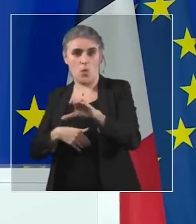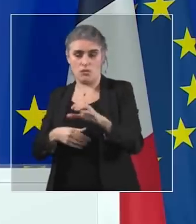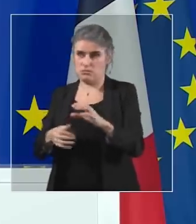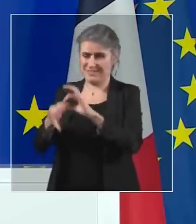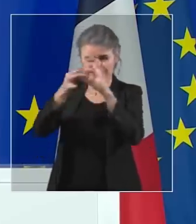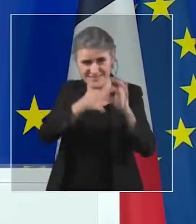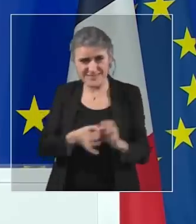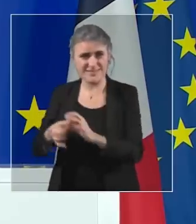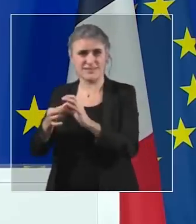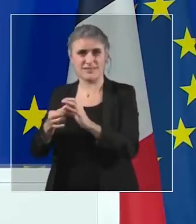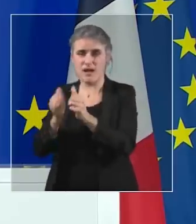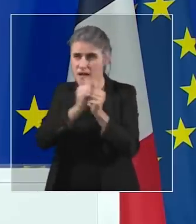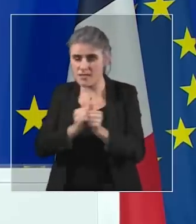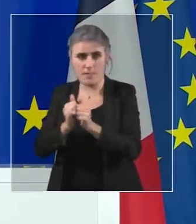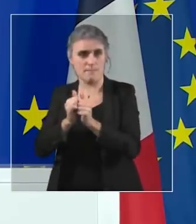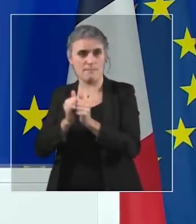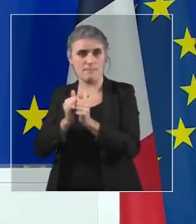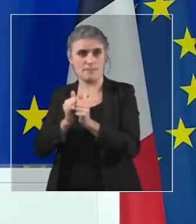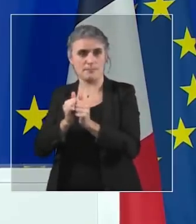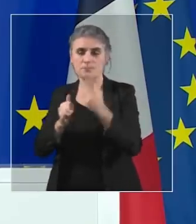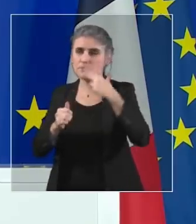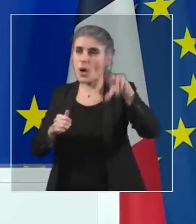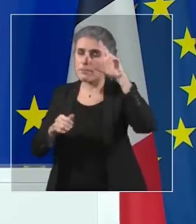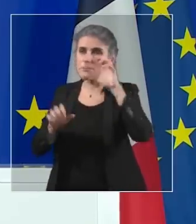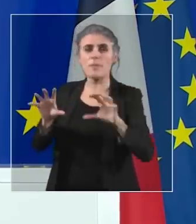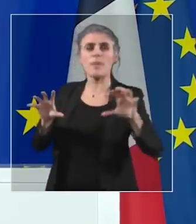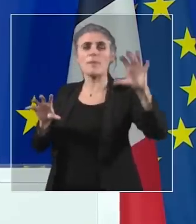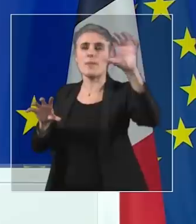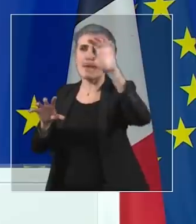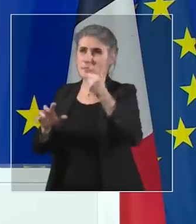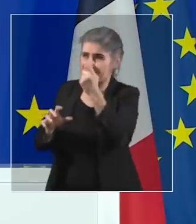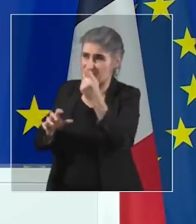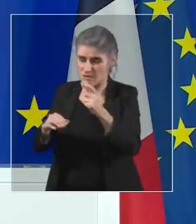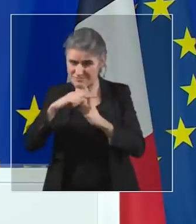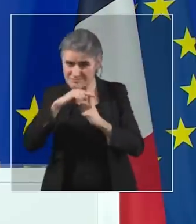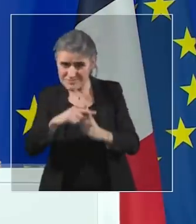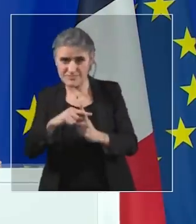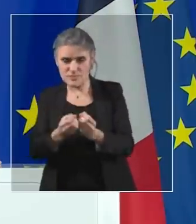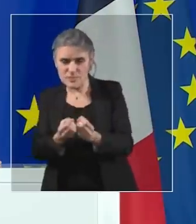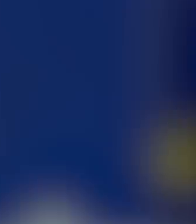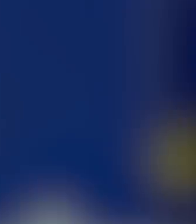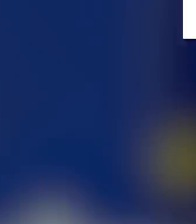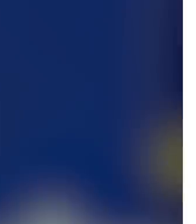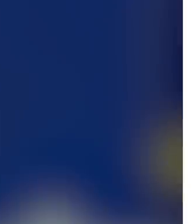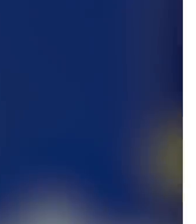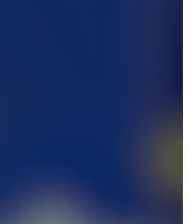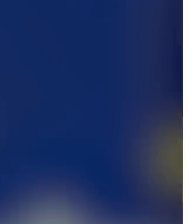à mobiliser l'épargne institutionnelle des Européens vers l'innovation, le risque, le développement de ces champions.